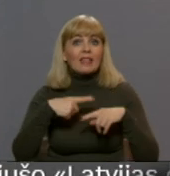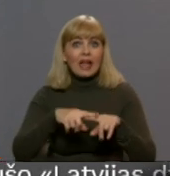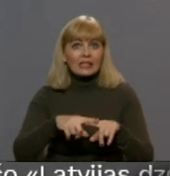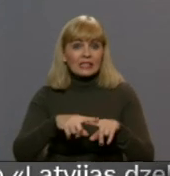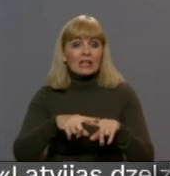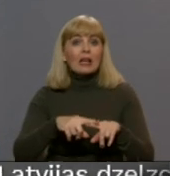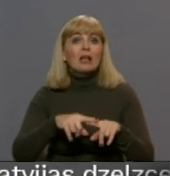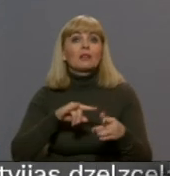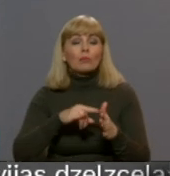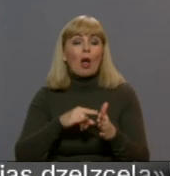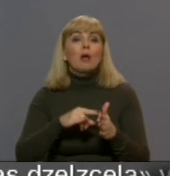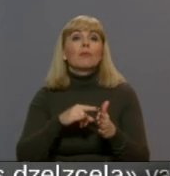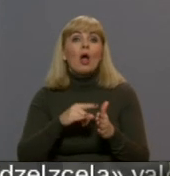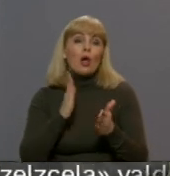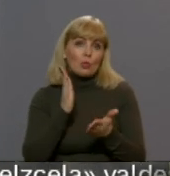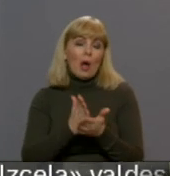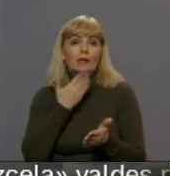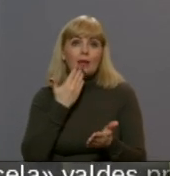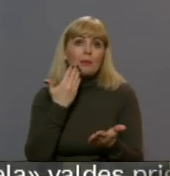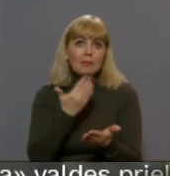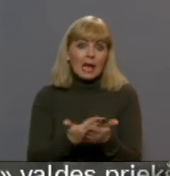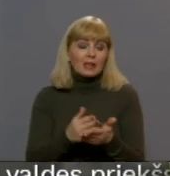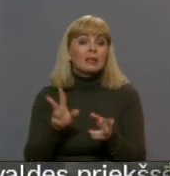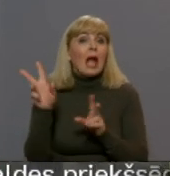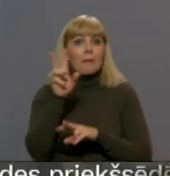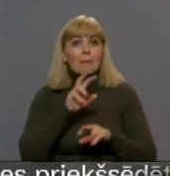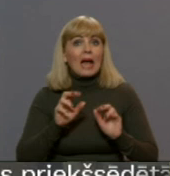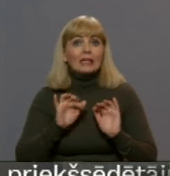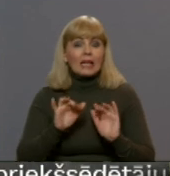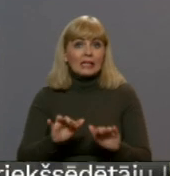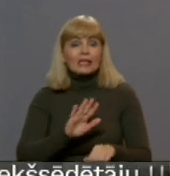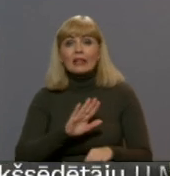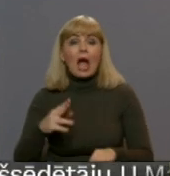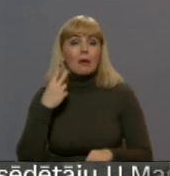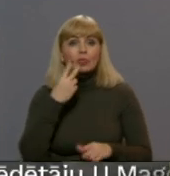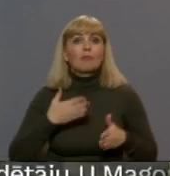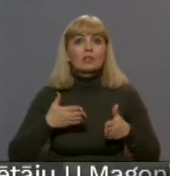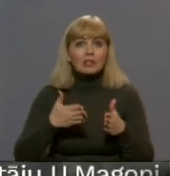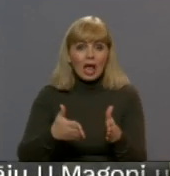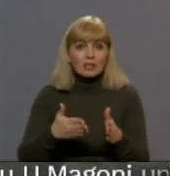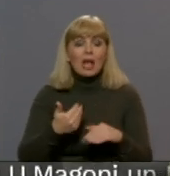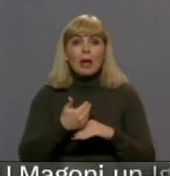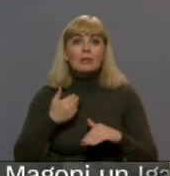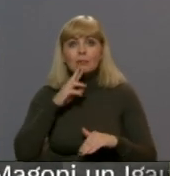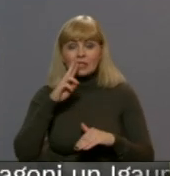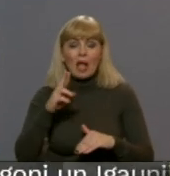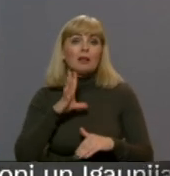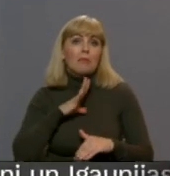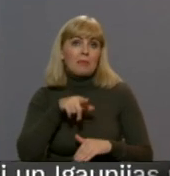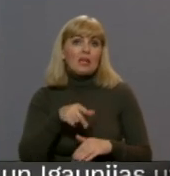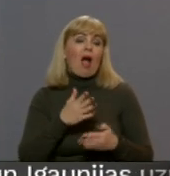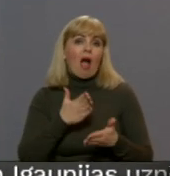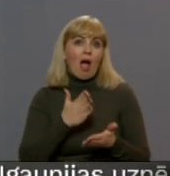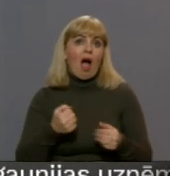raksta, noteikti pieteikties. Kamēr tiek meklēts risinājums nepsaimniekotēm ceļam, tikmēr piņas nedēļas notikusi avārija,